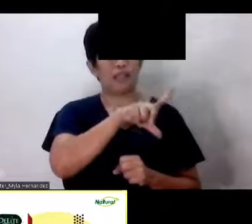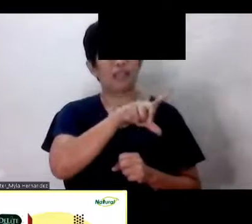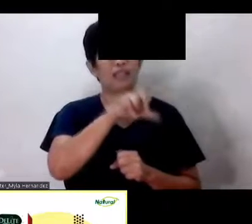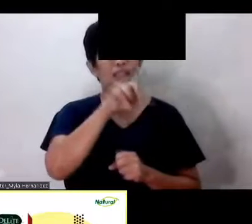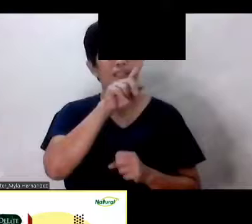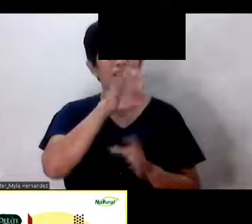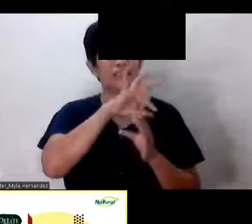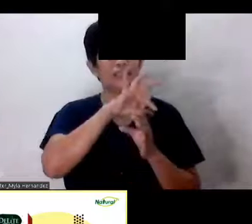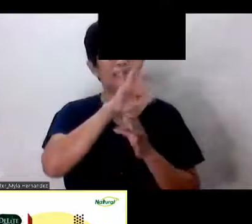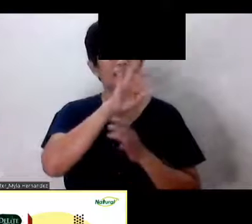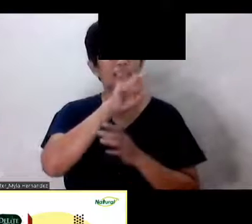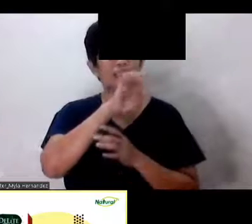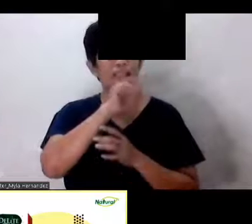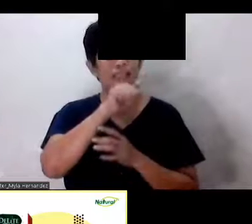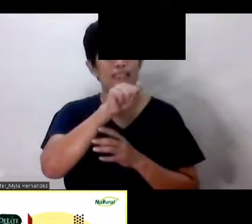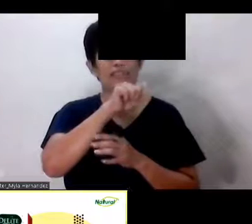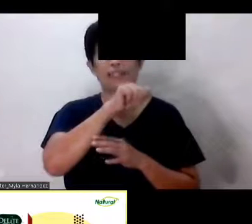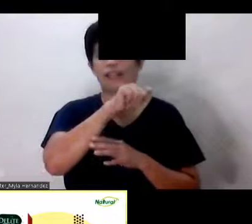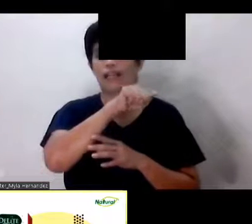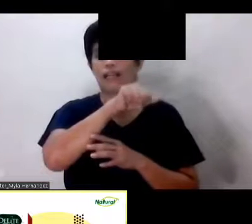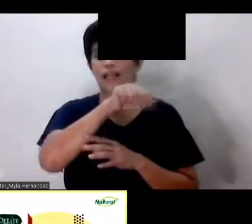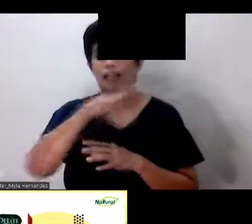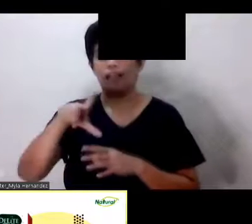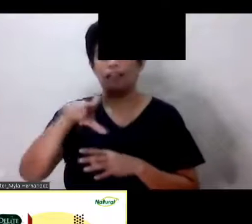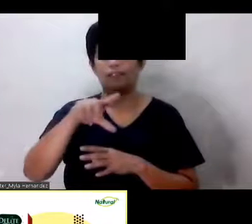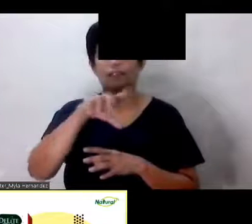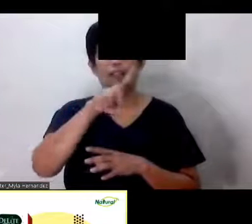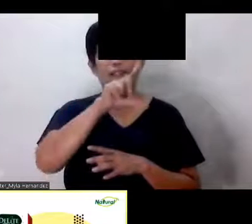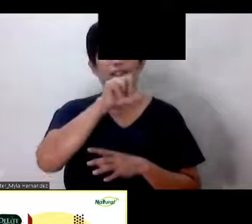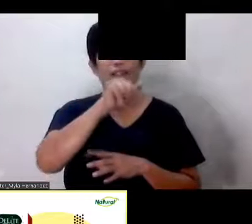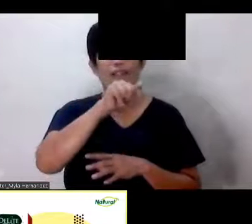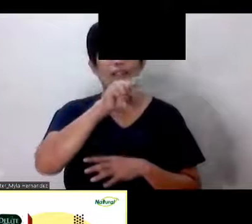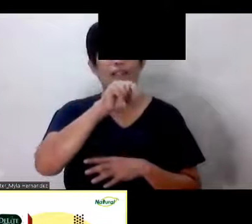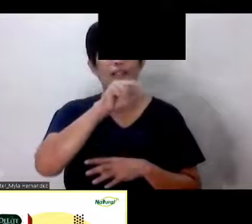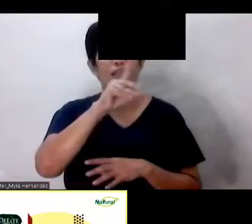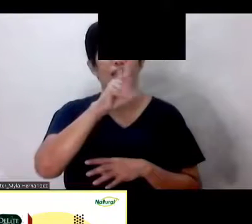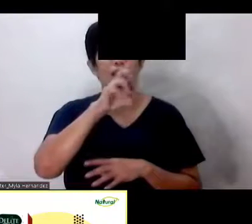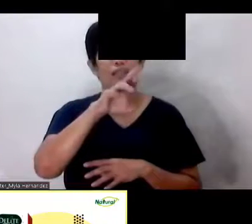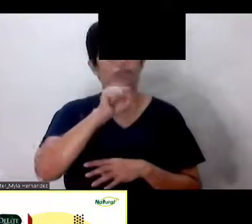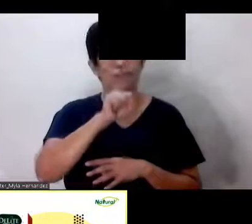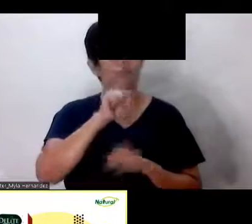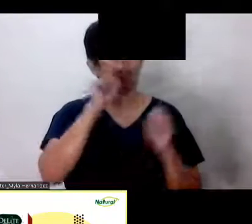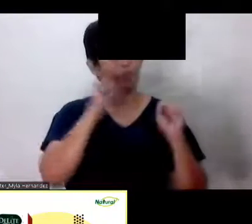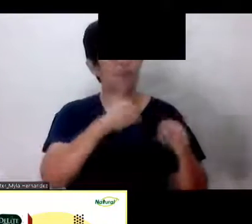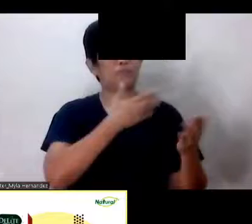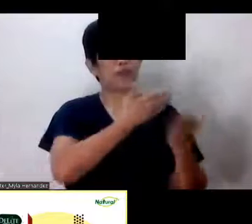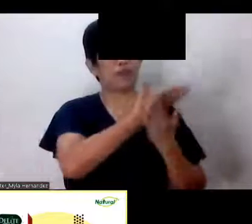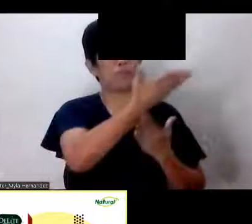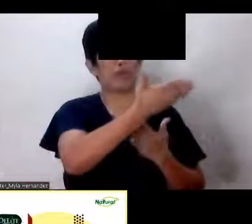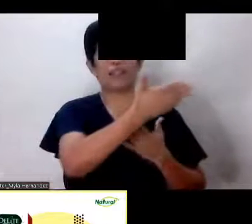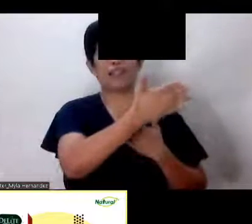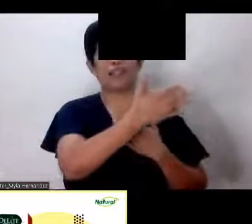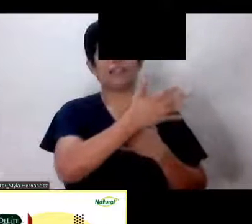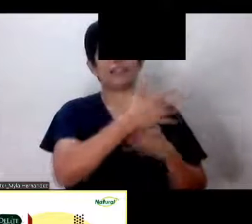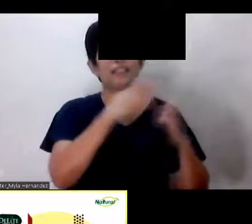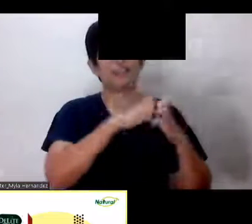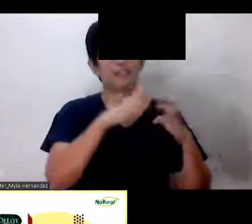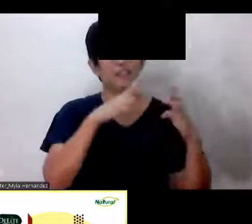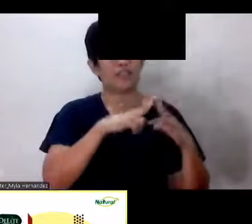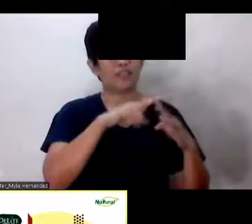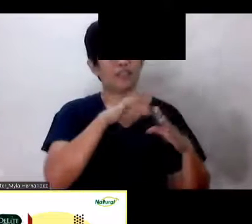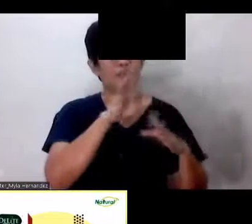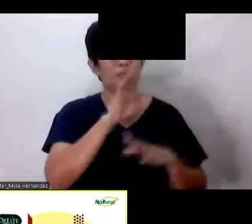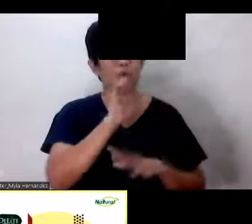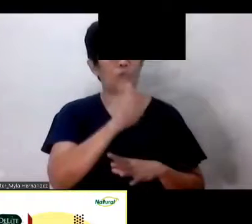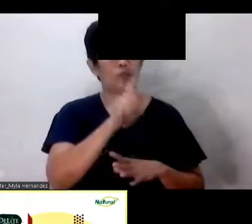ng Landers Okay Sa lahat ng Landers Pwede kayong Pumakyaw doon Kahit 20 boxes Meron doon Okay Dapat po